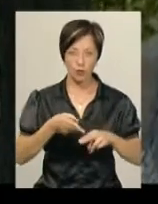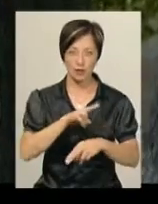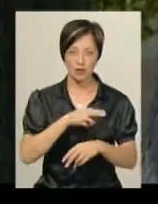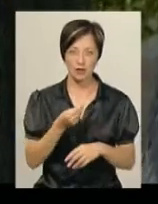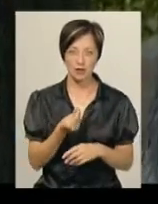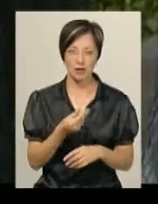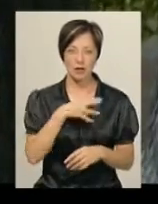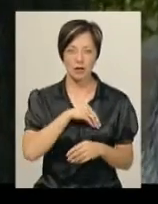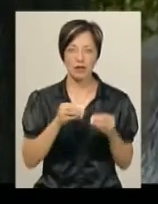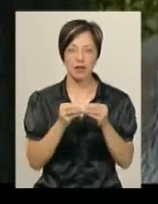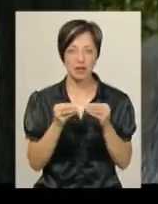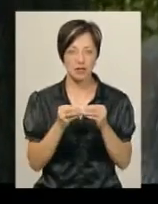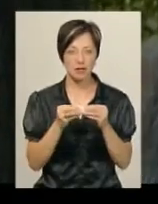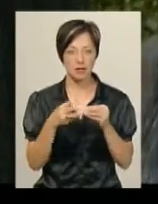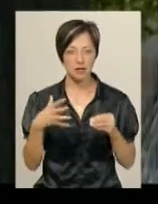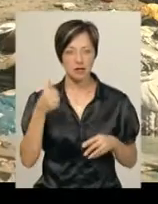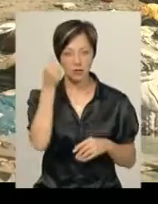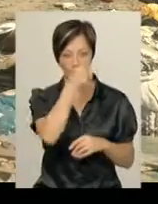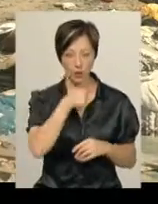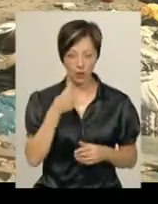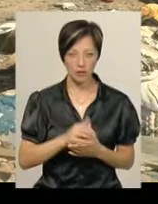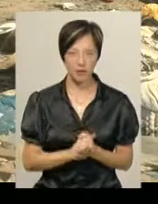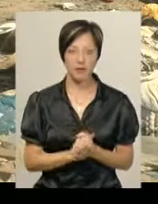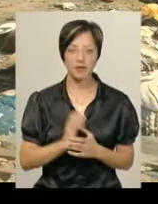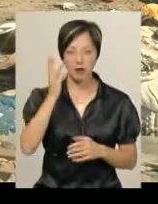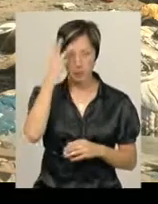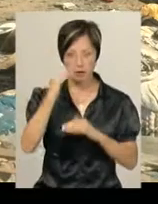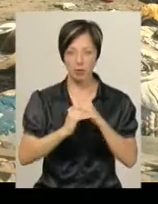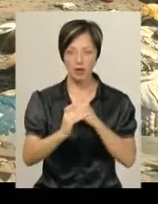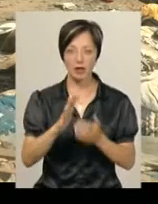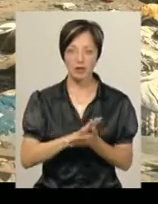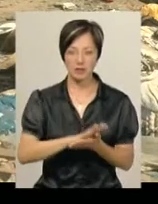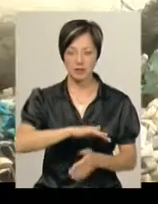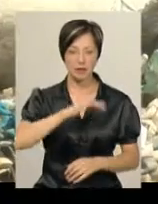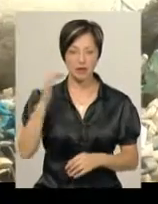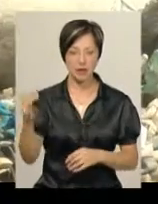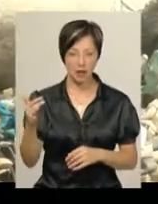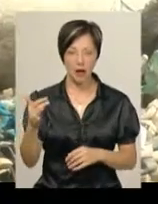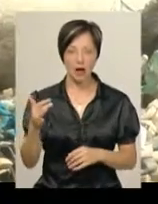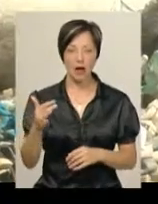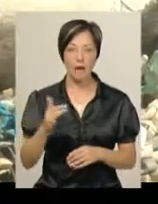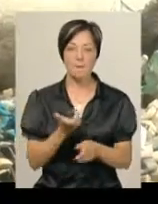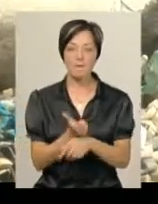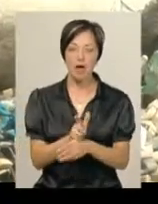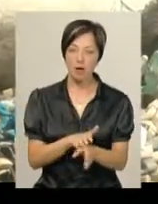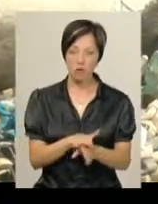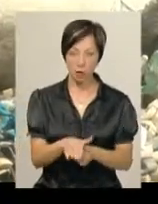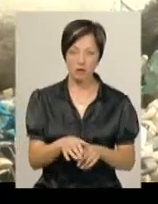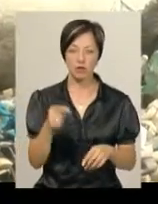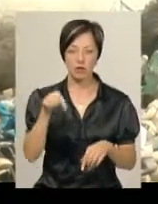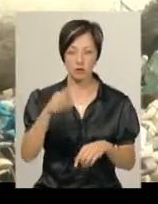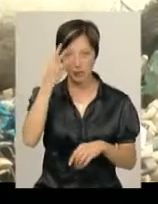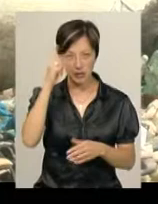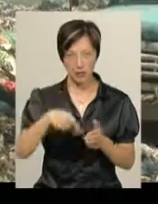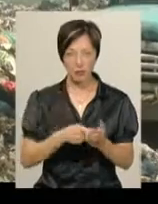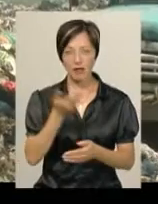вийти на терміна окупності 10-15 років. Хмельницький полігон твердих побутових відходів переповнений. Тому у Хмельницькому